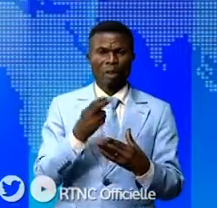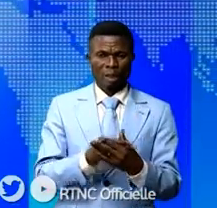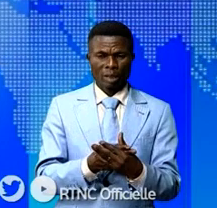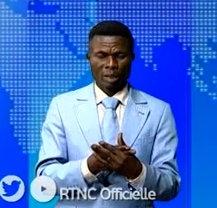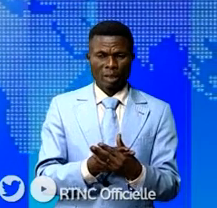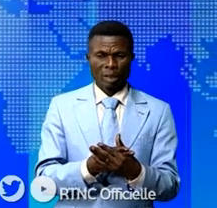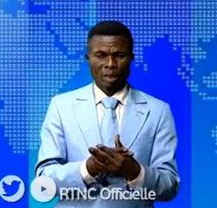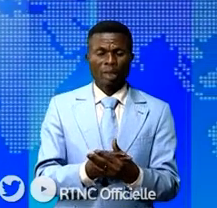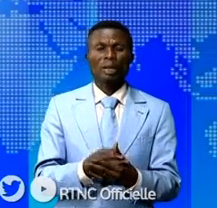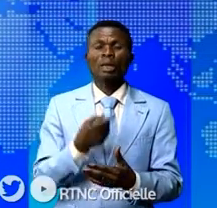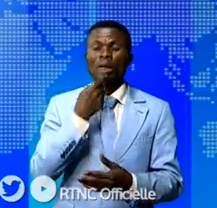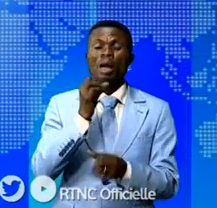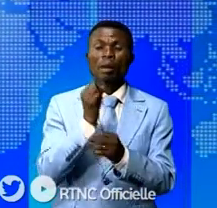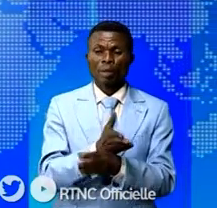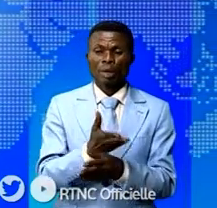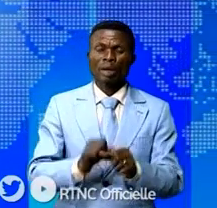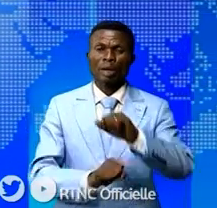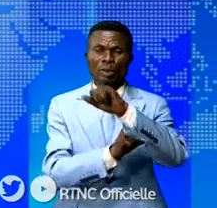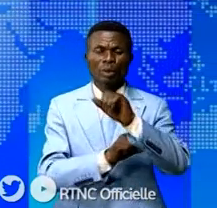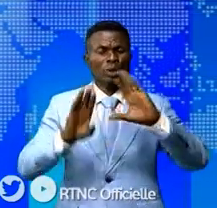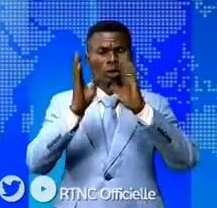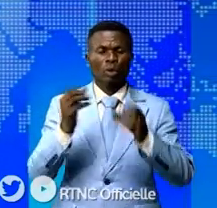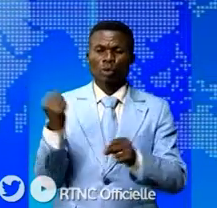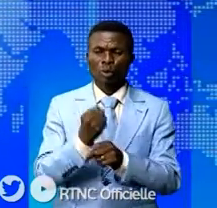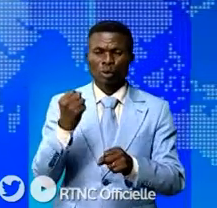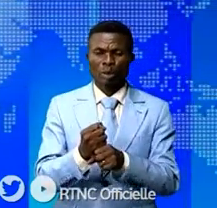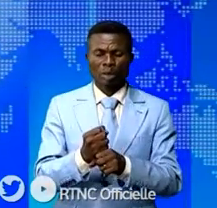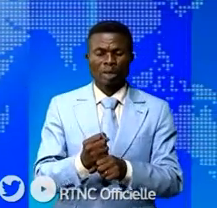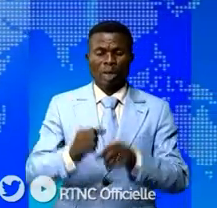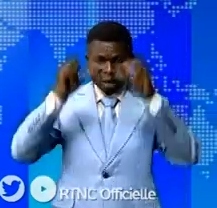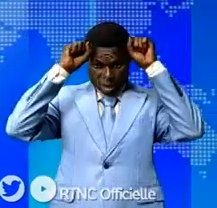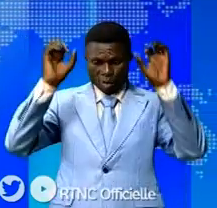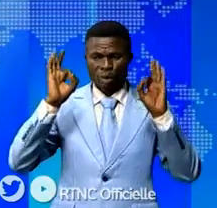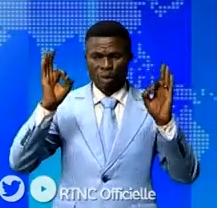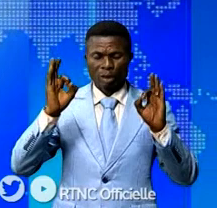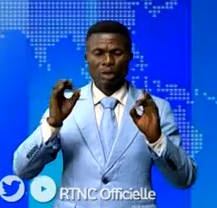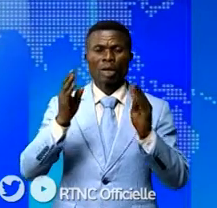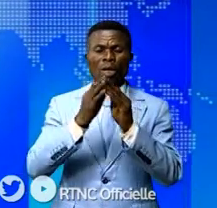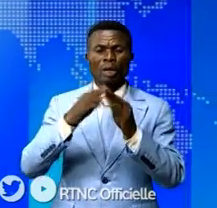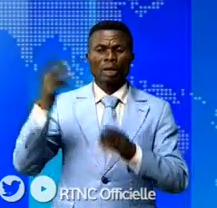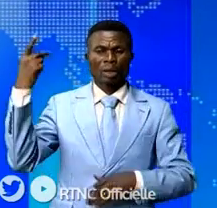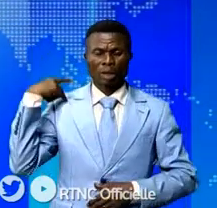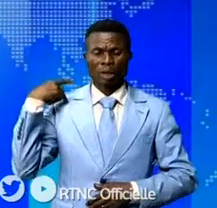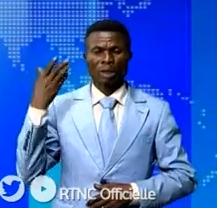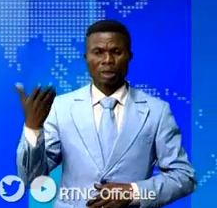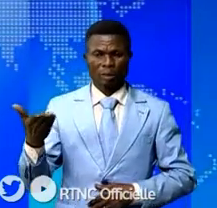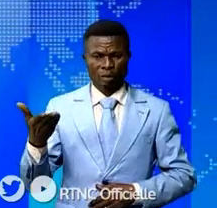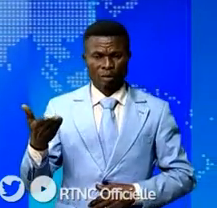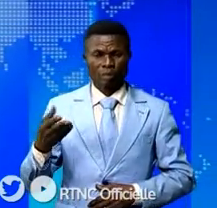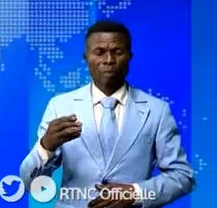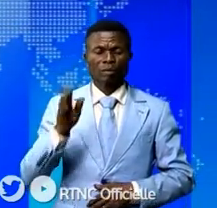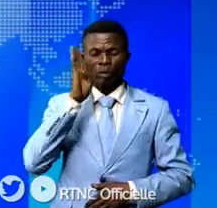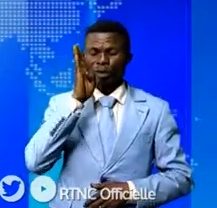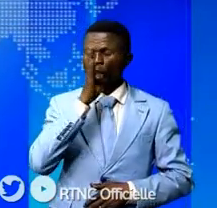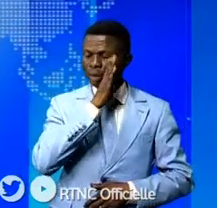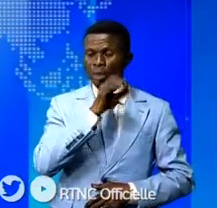se disent prêts à soutenir toutes les actions du nouveau président de la Chambre haute du Parlement Modeste